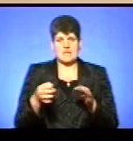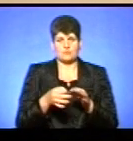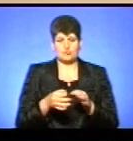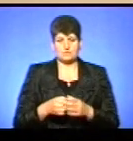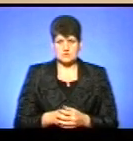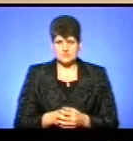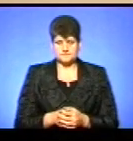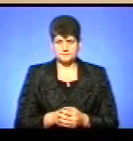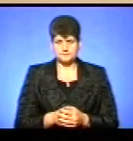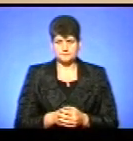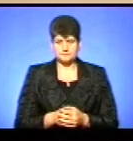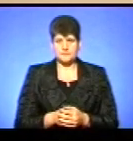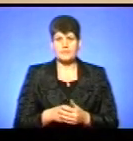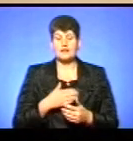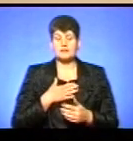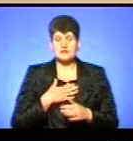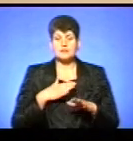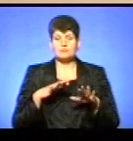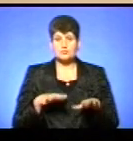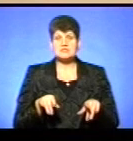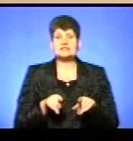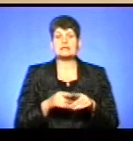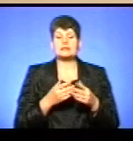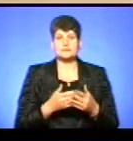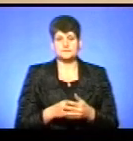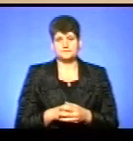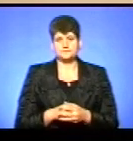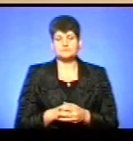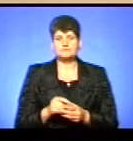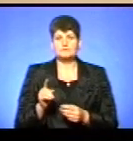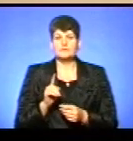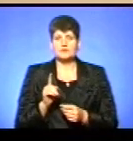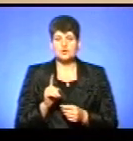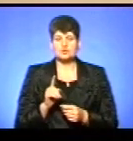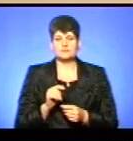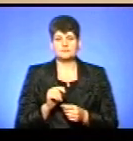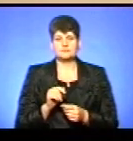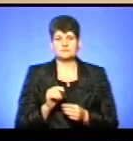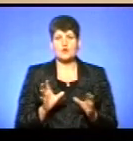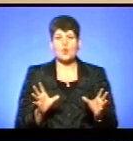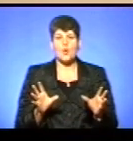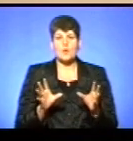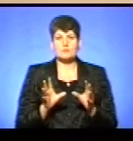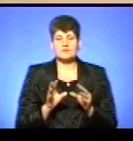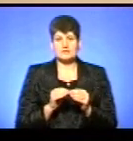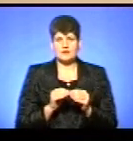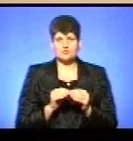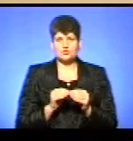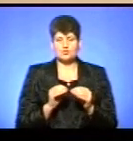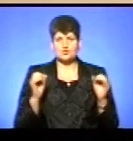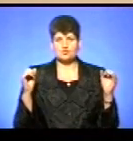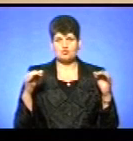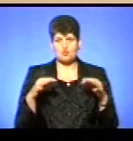позиція така, що в об'єднавчому соборі